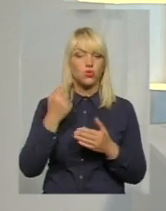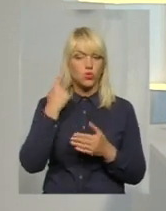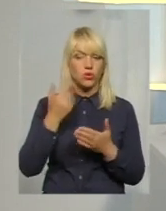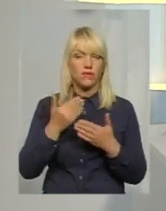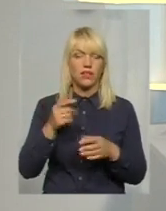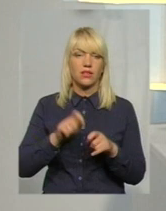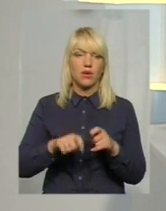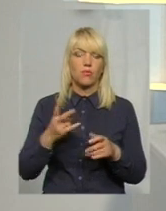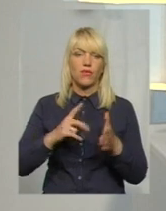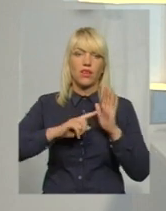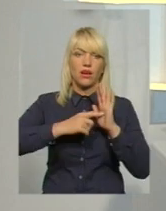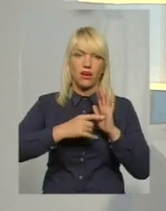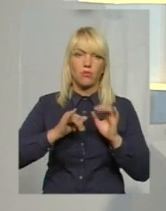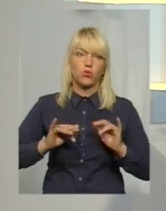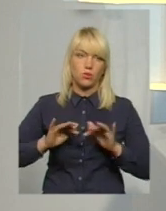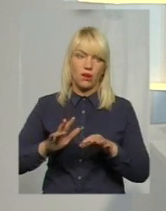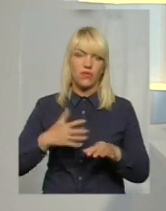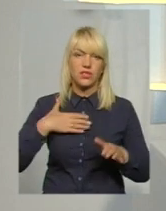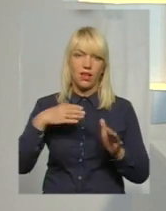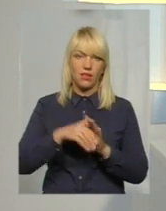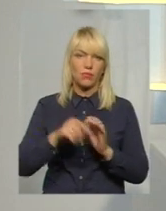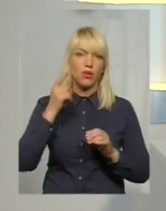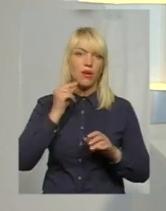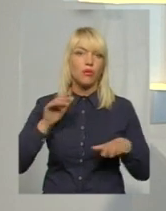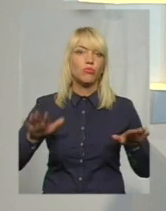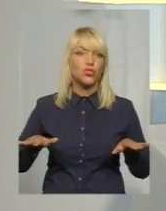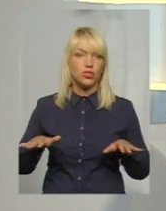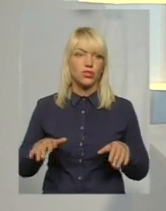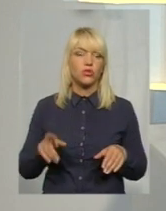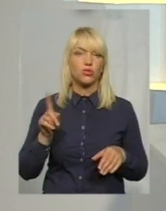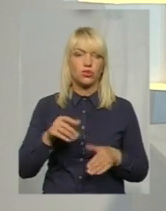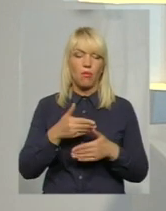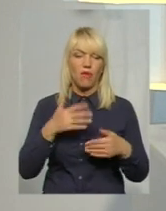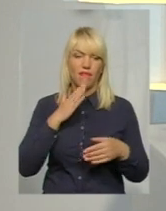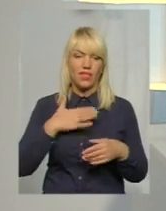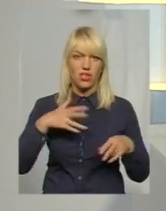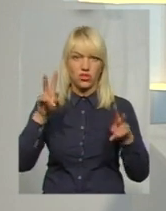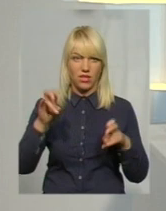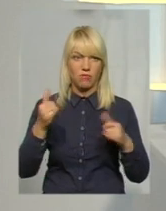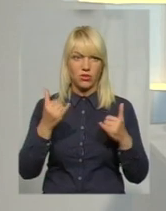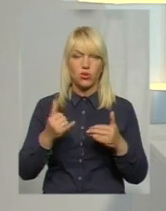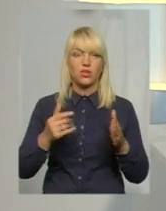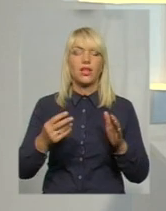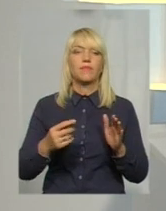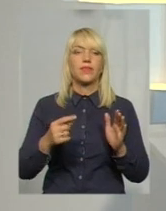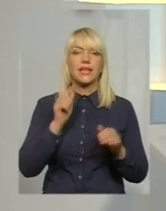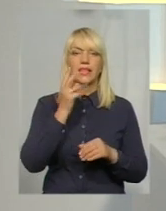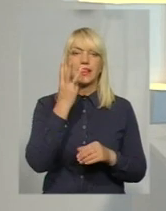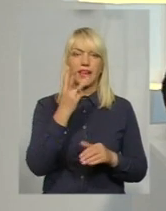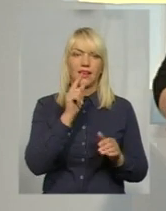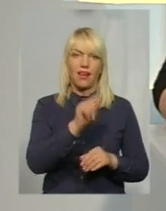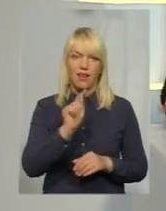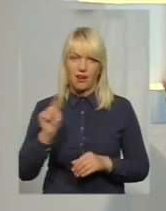ставити крапку у справах із загибелю бджіл. Тож ми у нашій темі сьогодні ставимо три крапку і